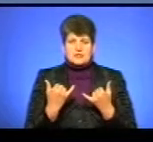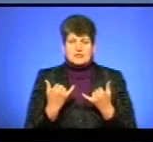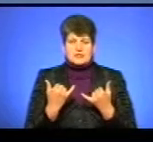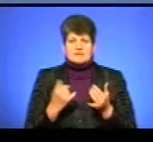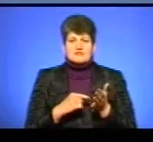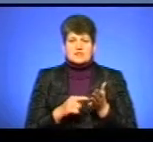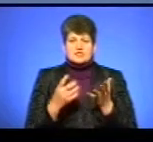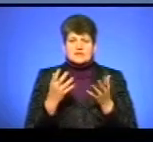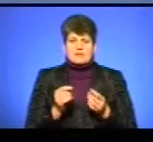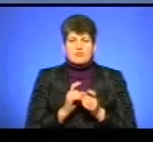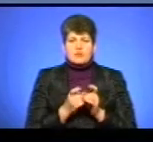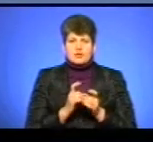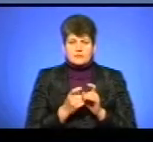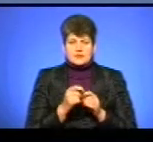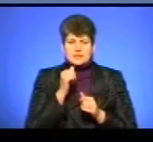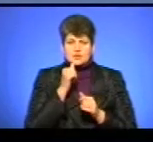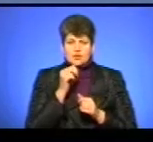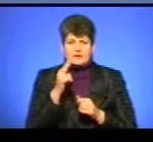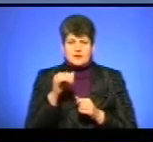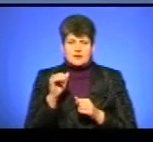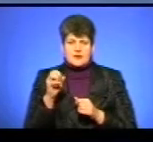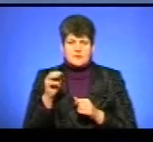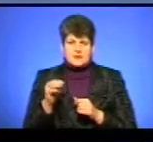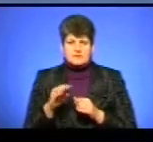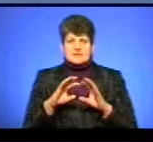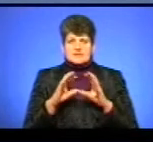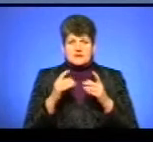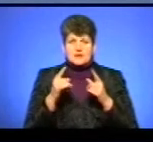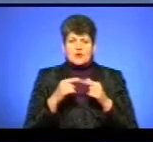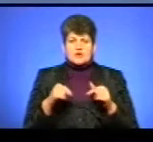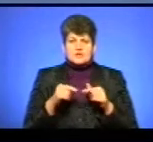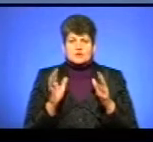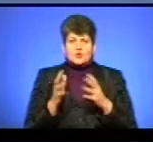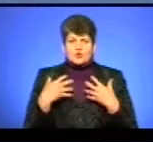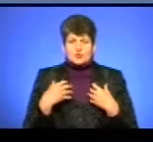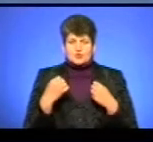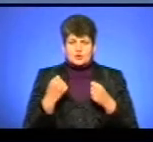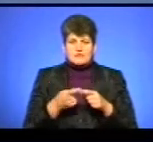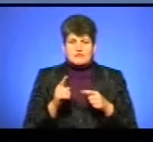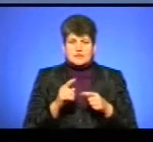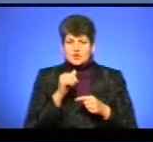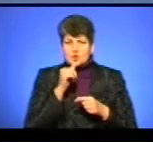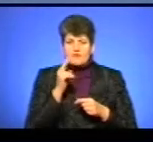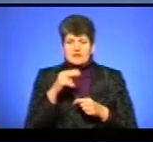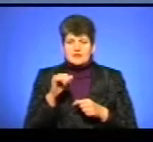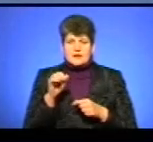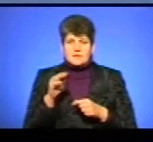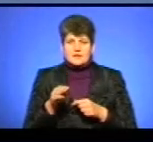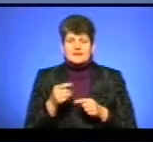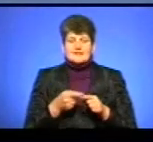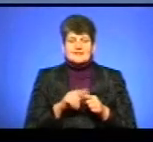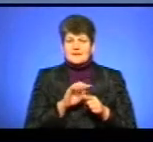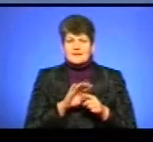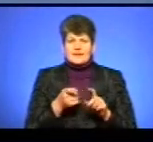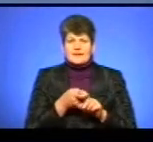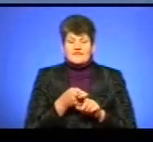Визначений такий день боротьби із цукровим діабетом, адже Всесвітньою організацією охорони здоров'я цукровий діабет визначено неінфекційною